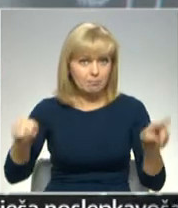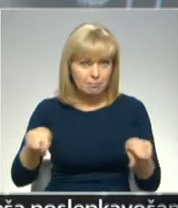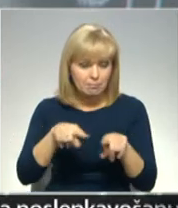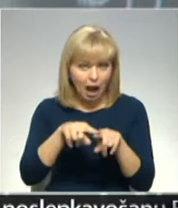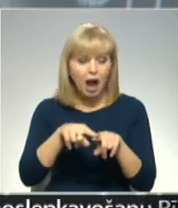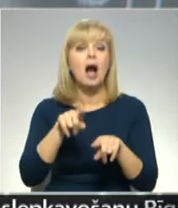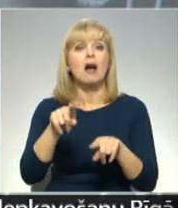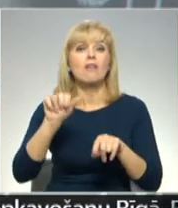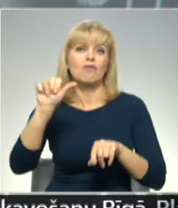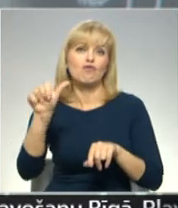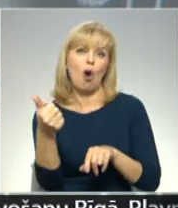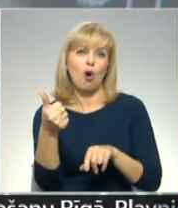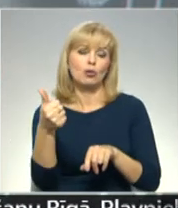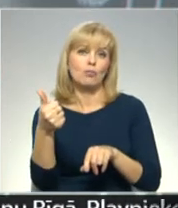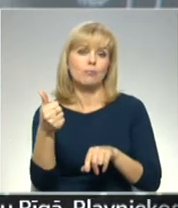Karlssoni, Vorža, Pitskis, Latvijas televīzija.